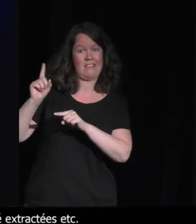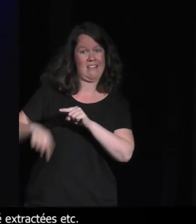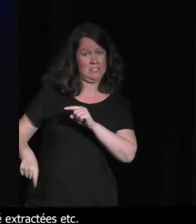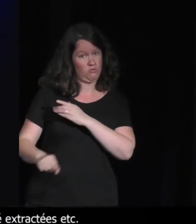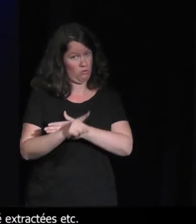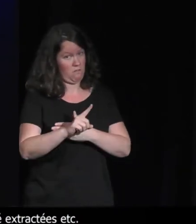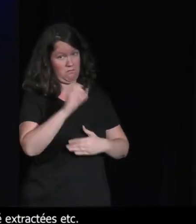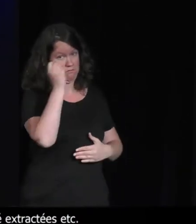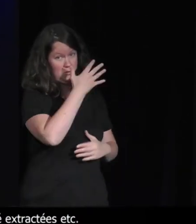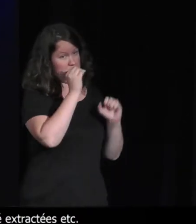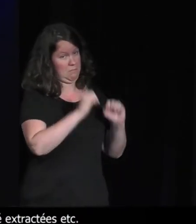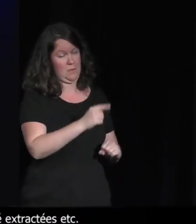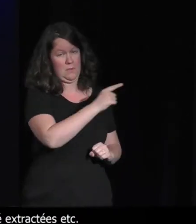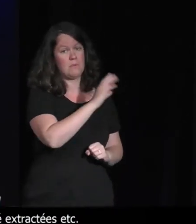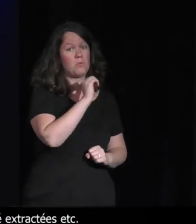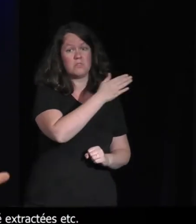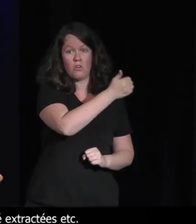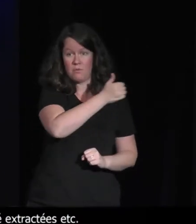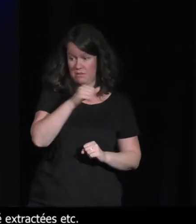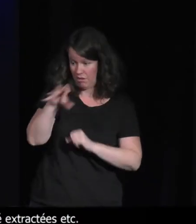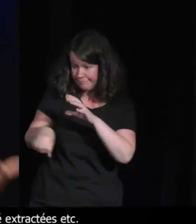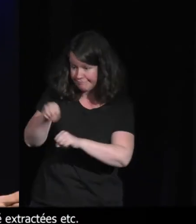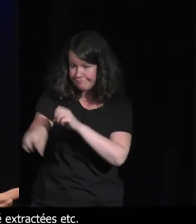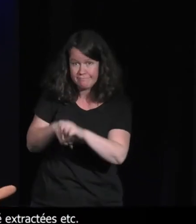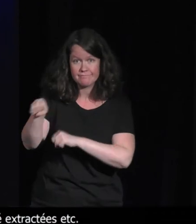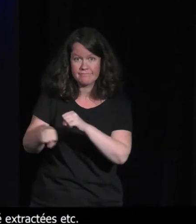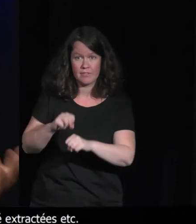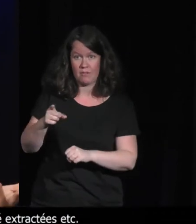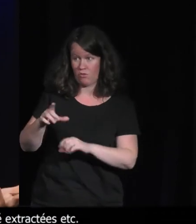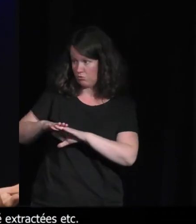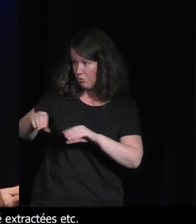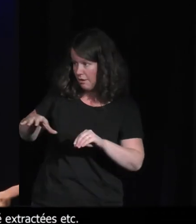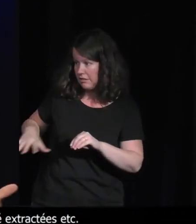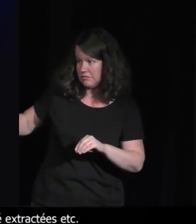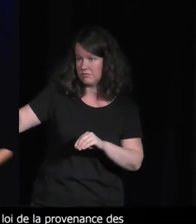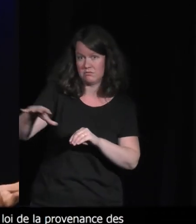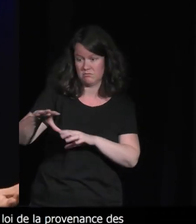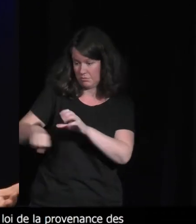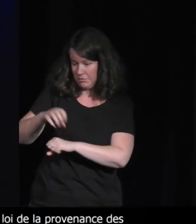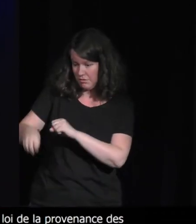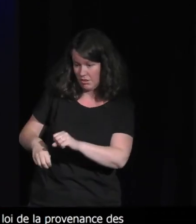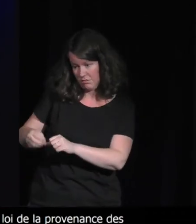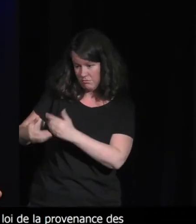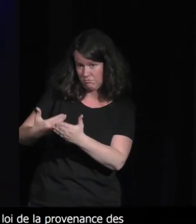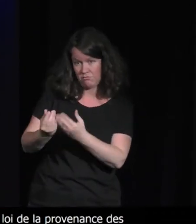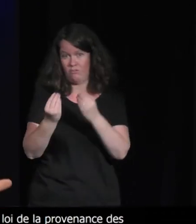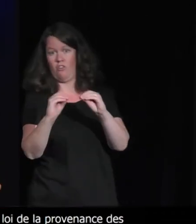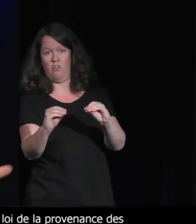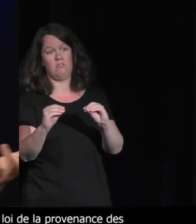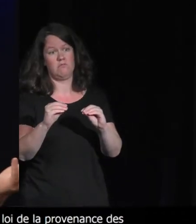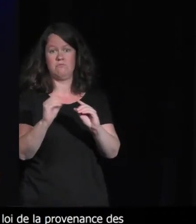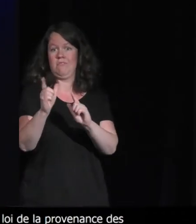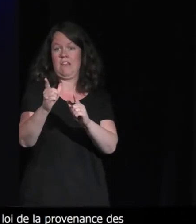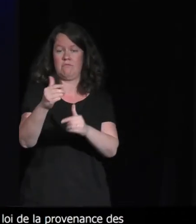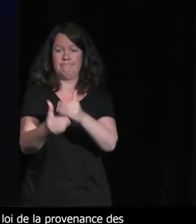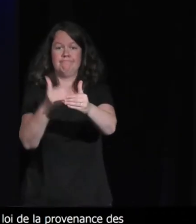si on n'est pas en train de jouer avec des métaux qui alimentent des conflits directement. C'est ce genre de choses